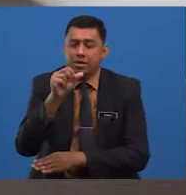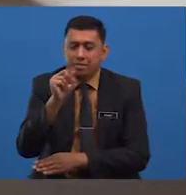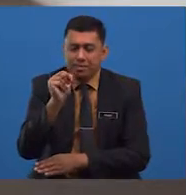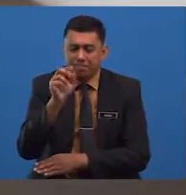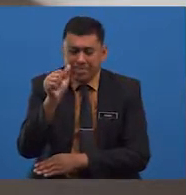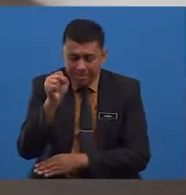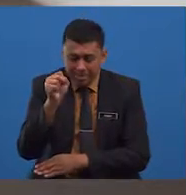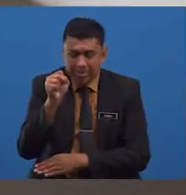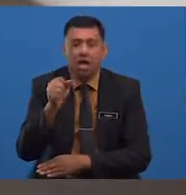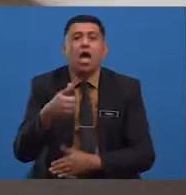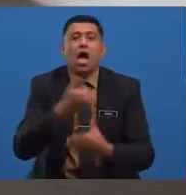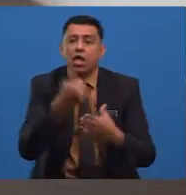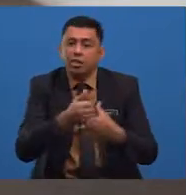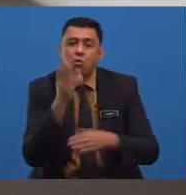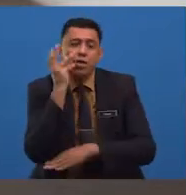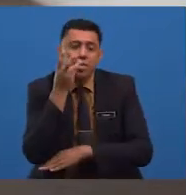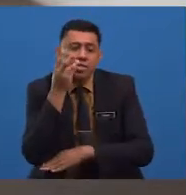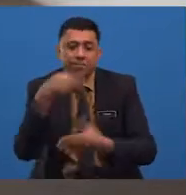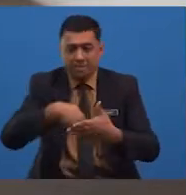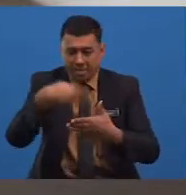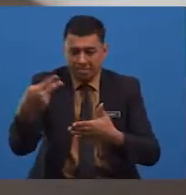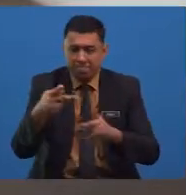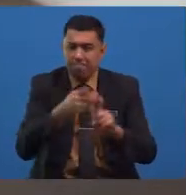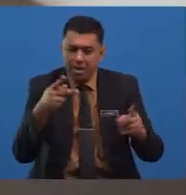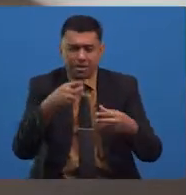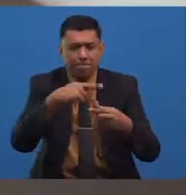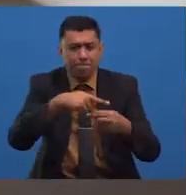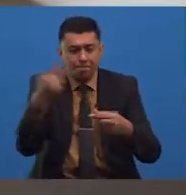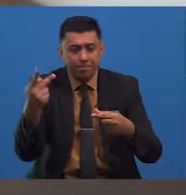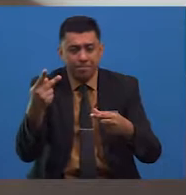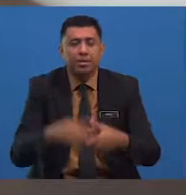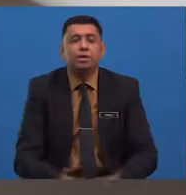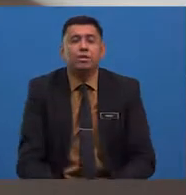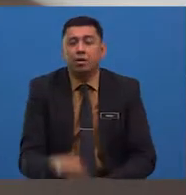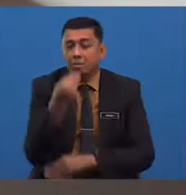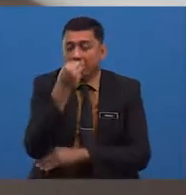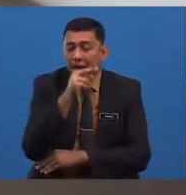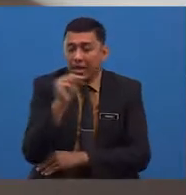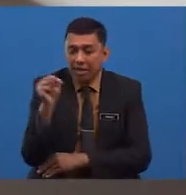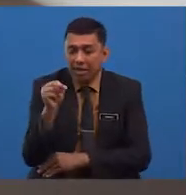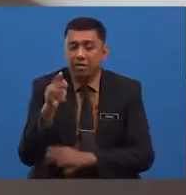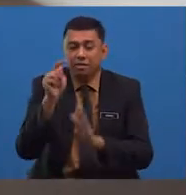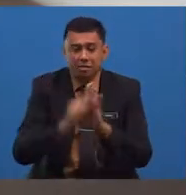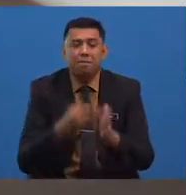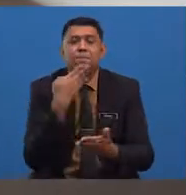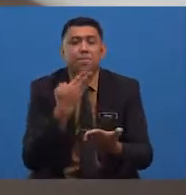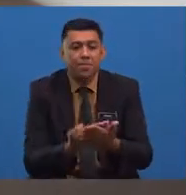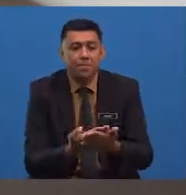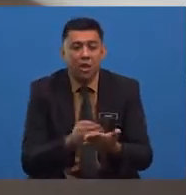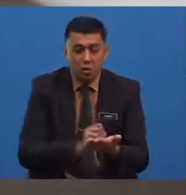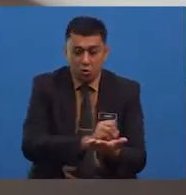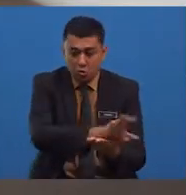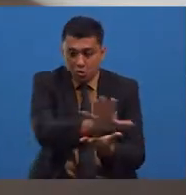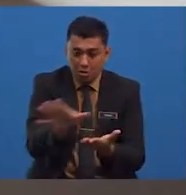yang dihasilkan daripada padi merupakan makanan terbaik yang telah tersebar